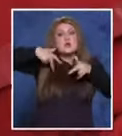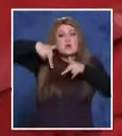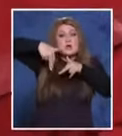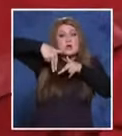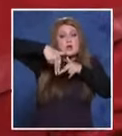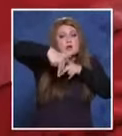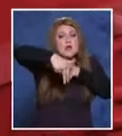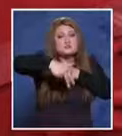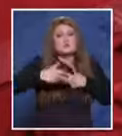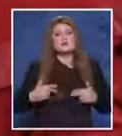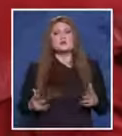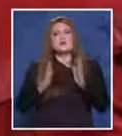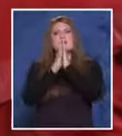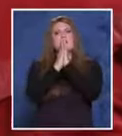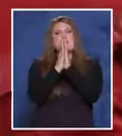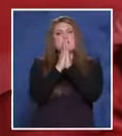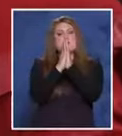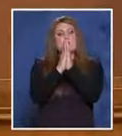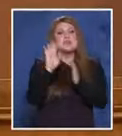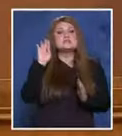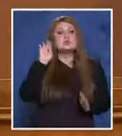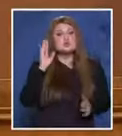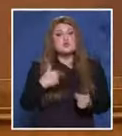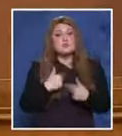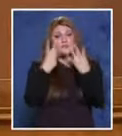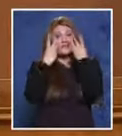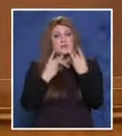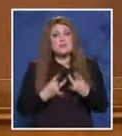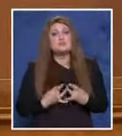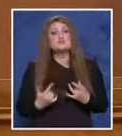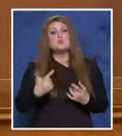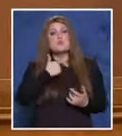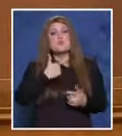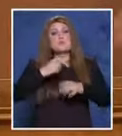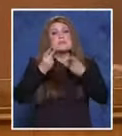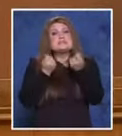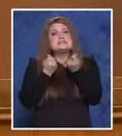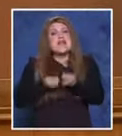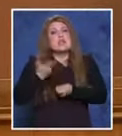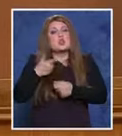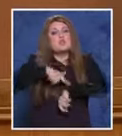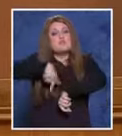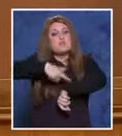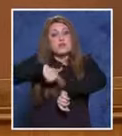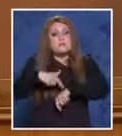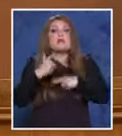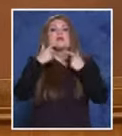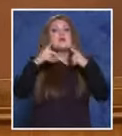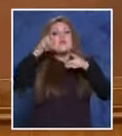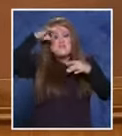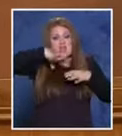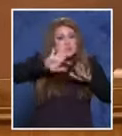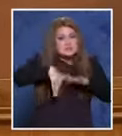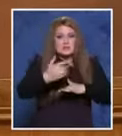до... Така, вижте, моля ви се, искам да ме слушате внимателно, защото хабиме е само време за ненужни неща. Веднага след